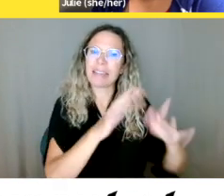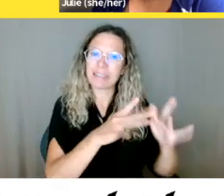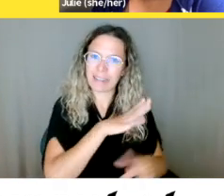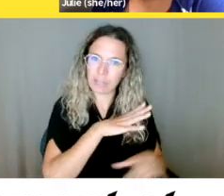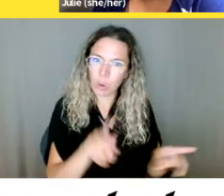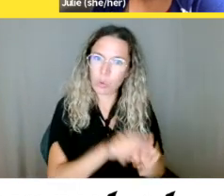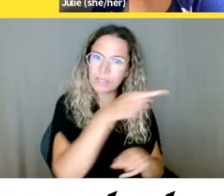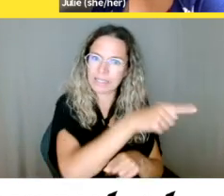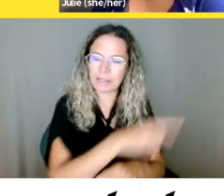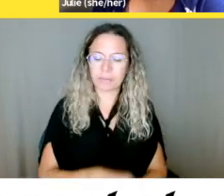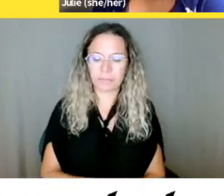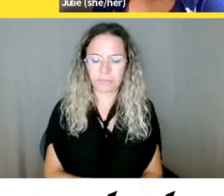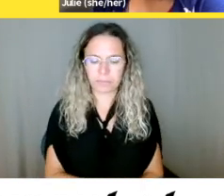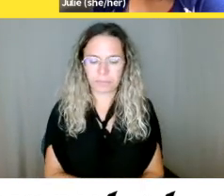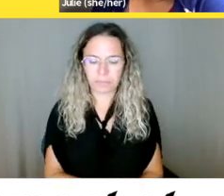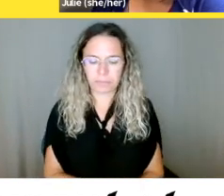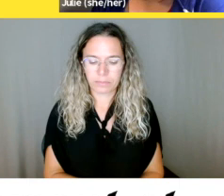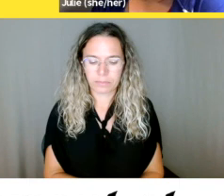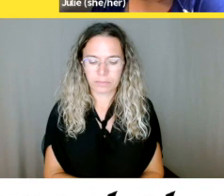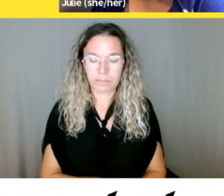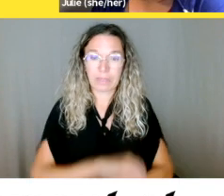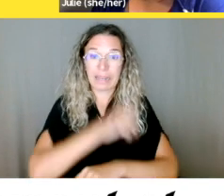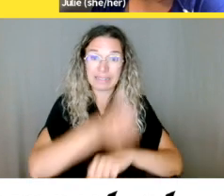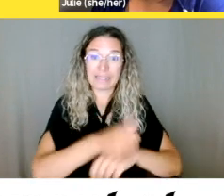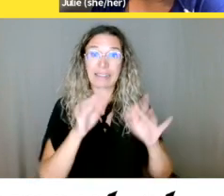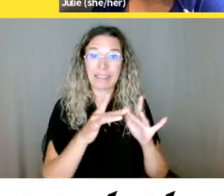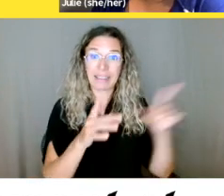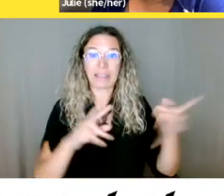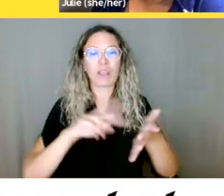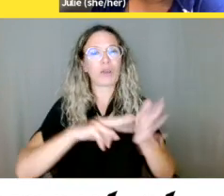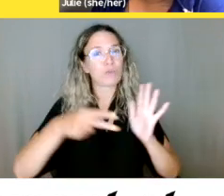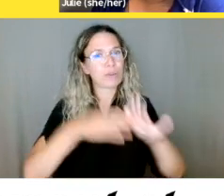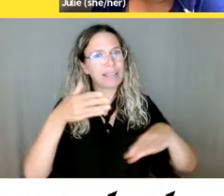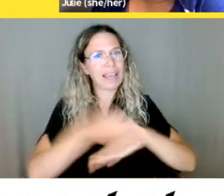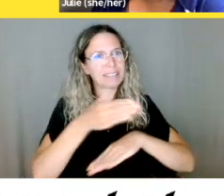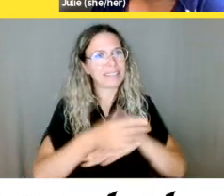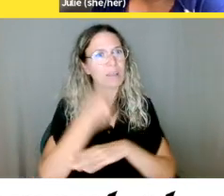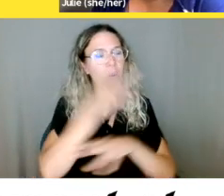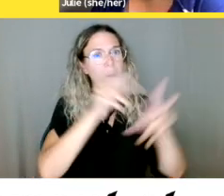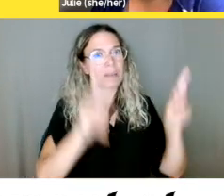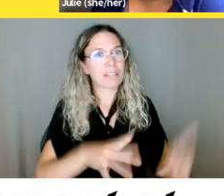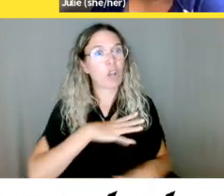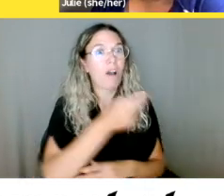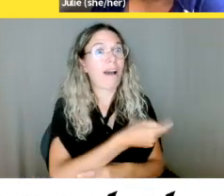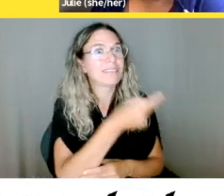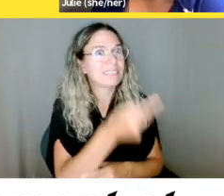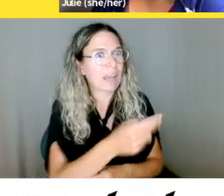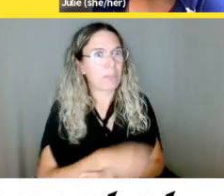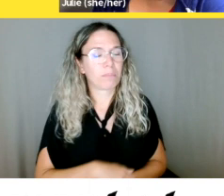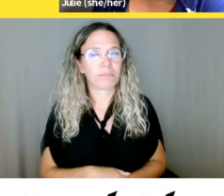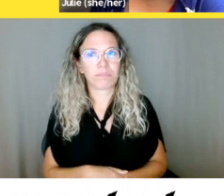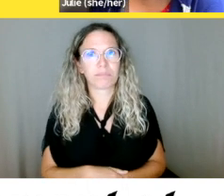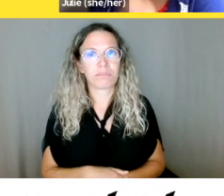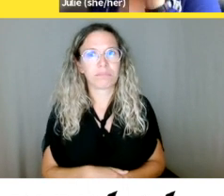personnes ayant un handicap et ceci, c'est en énorme partie, sinon entièrement grâce à